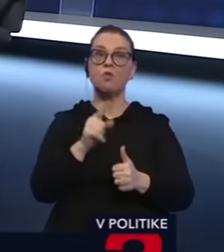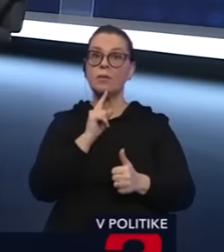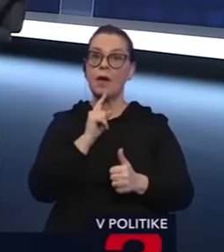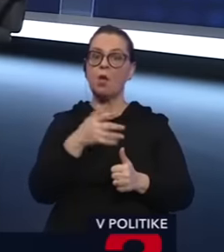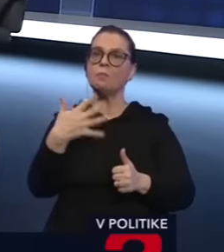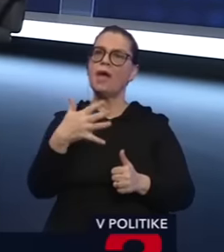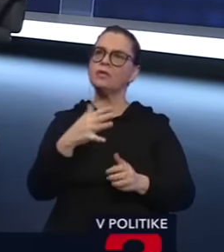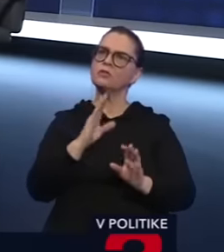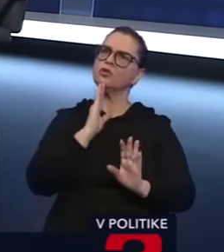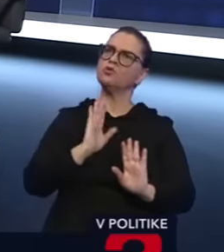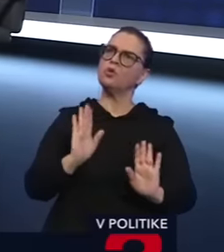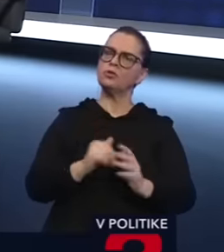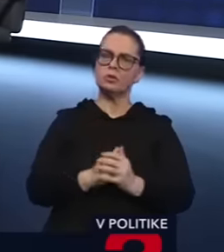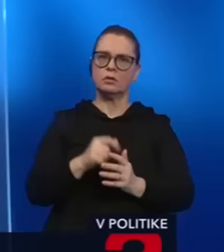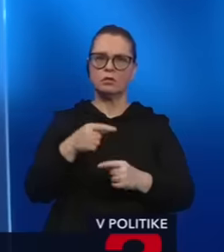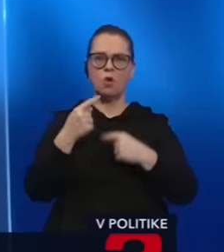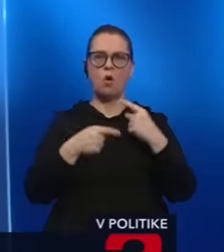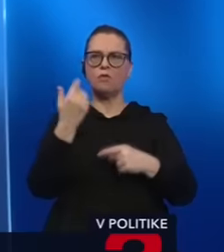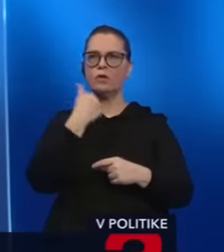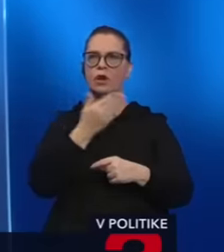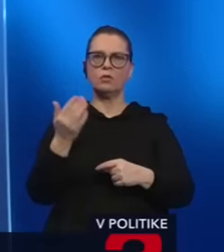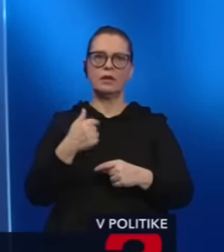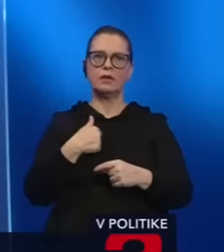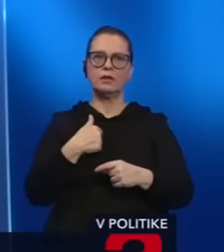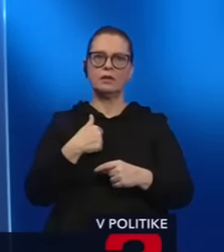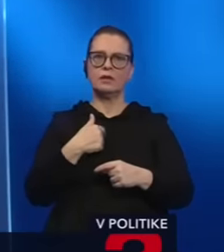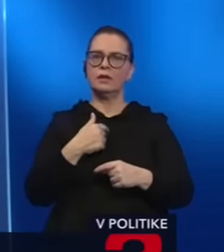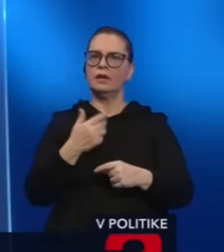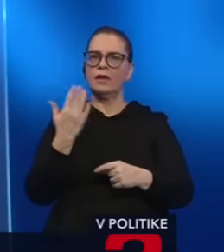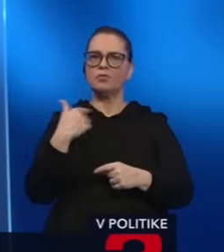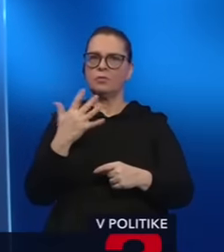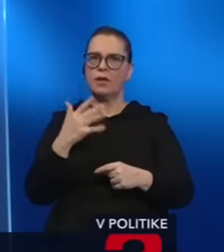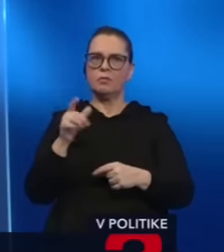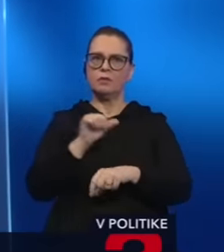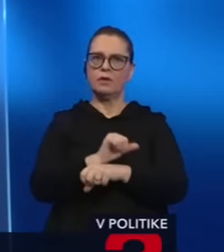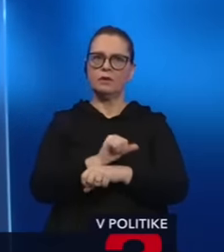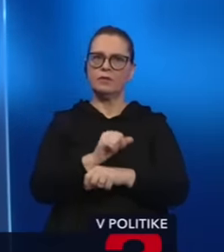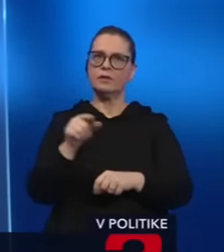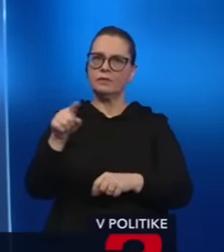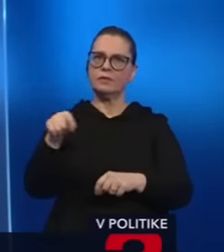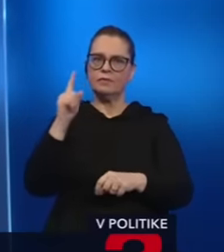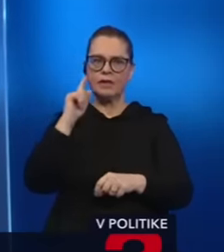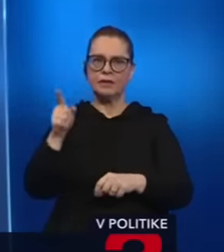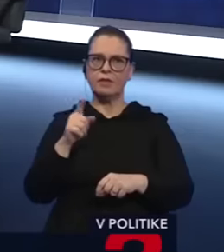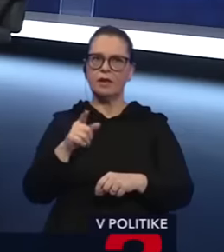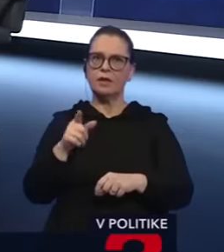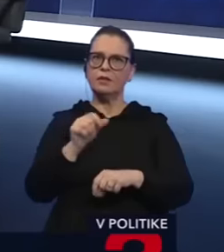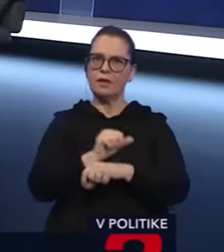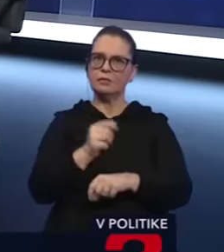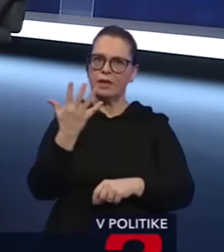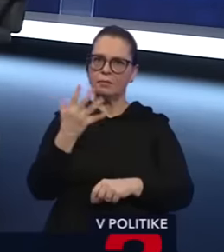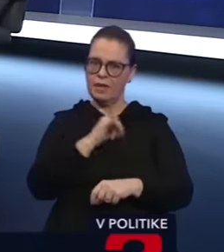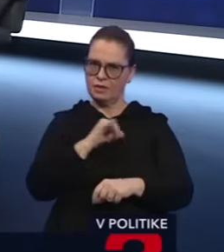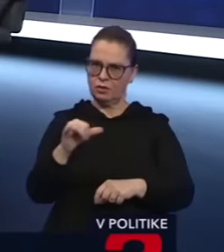15 je dosť. Rozprávajú to ľudia, ja neviem, ja som nesediel, chvále Bohu ani deň vo VSB. Vy ste sedeli vo VSB, vy ste vedeli povedať, že 5 rokov je málo